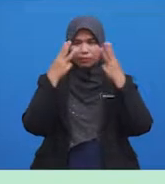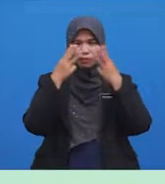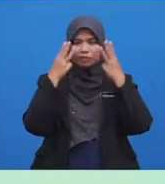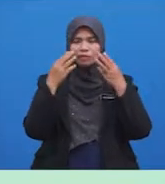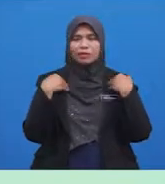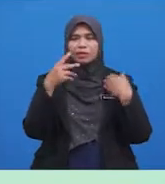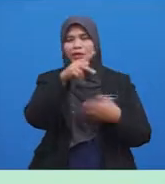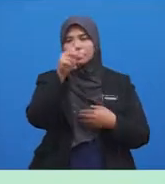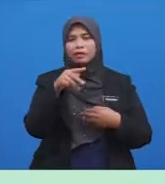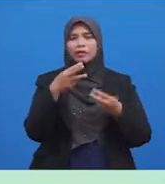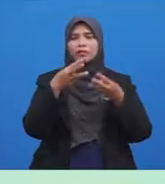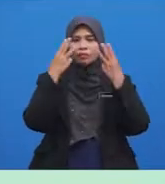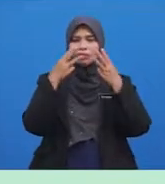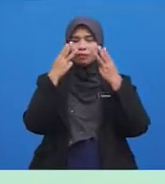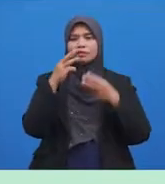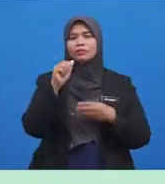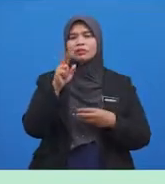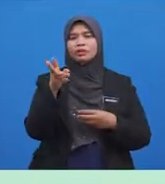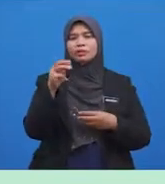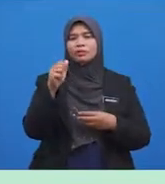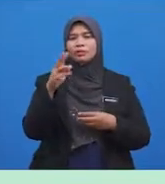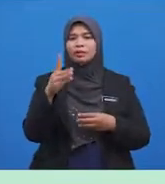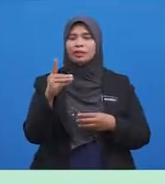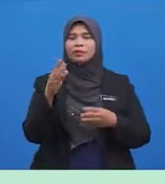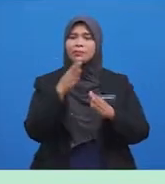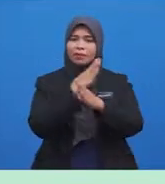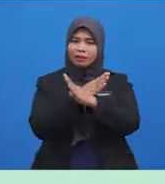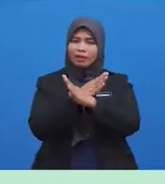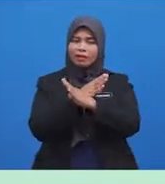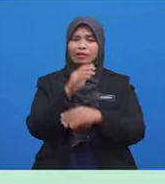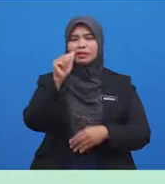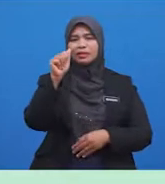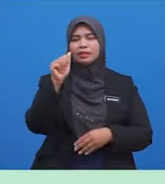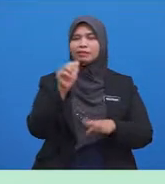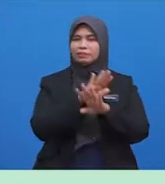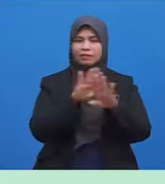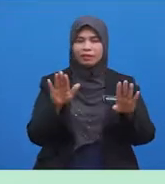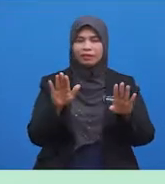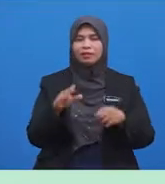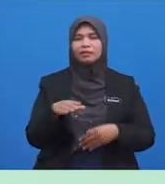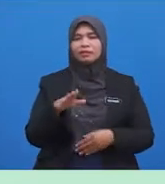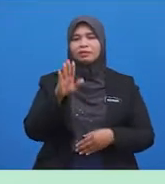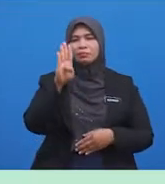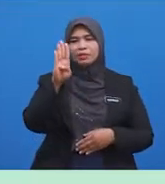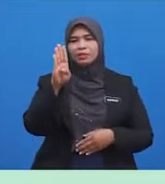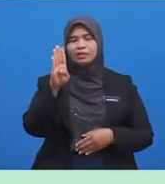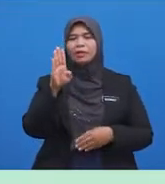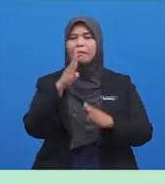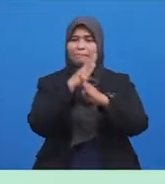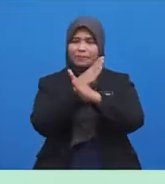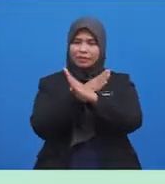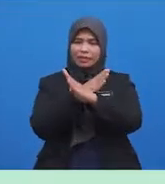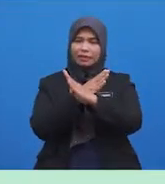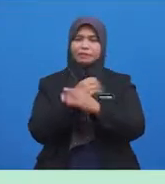Adakah Wuduk Ahmad Batal A Tidak B